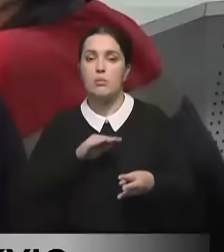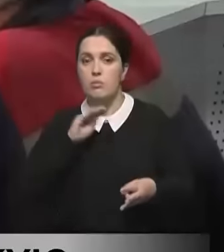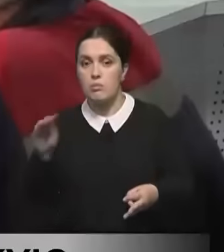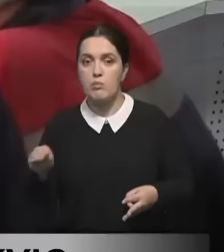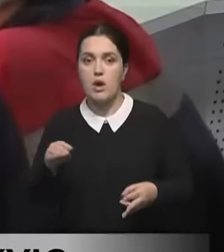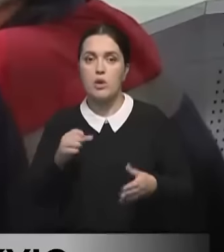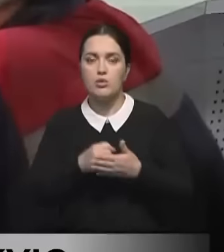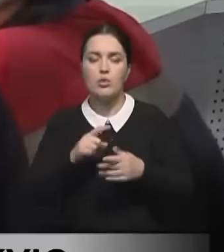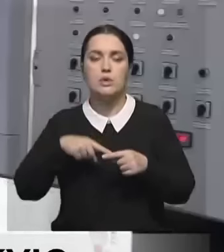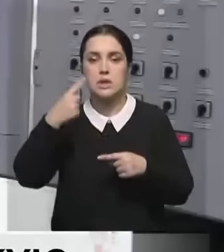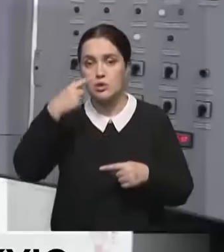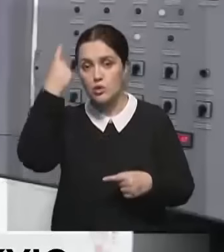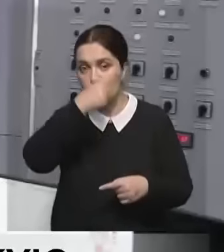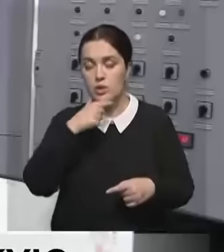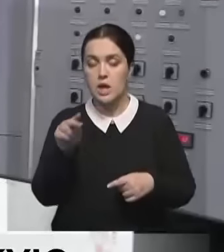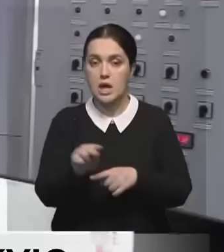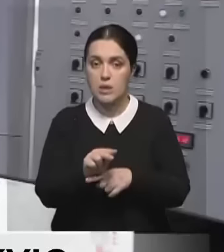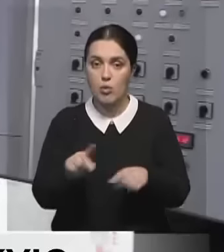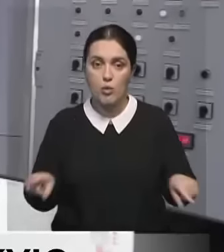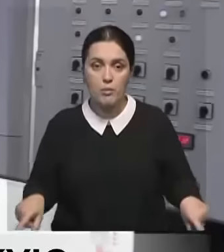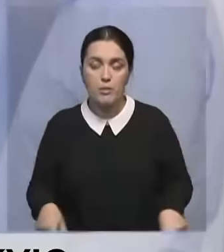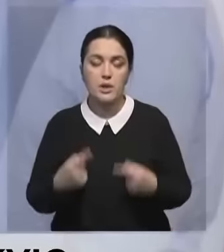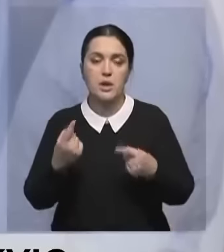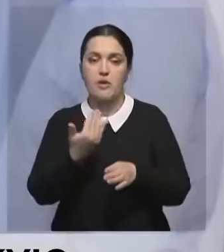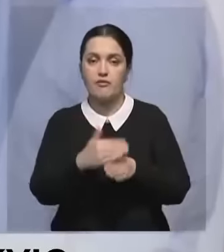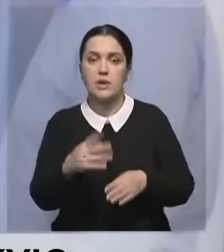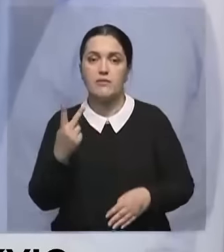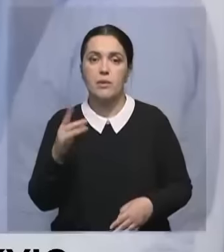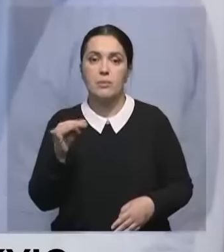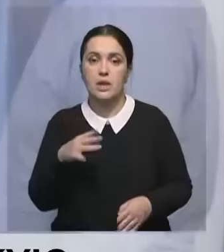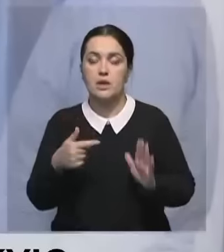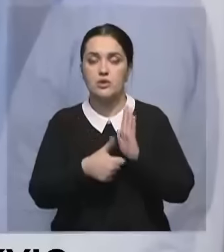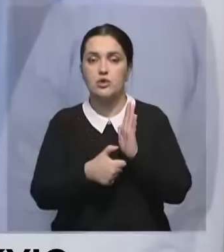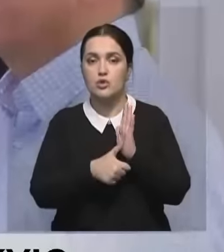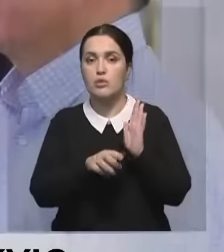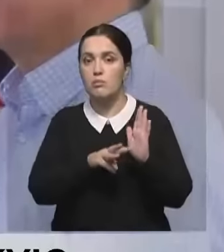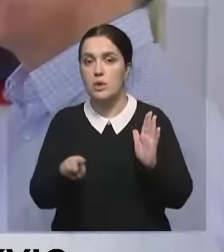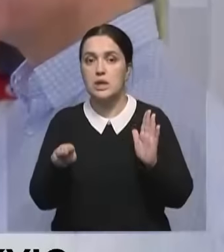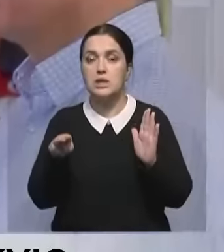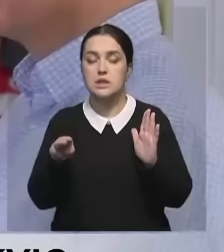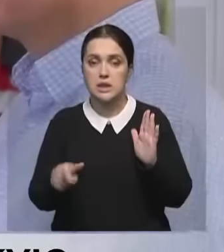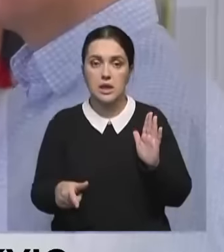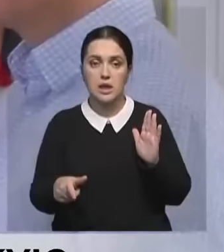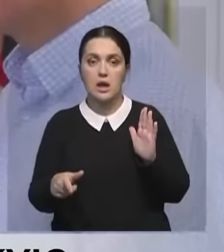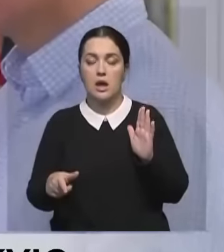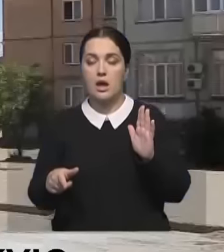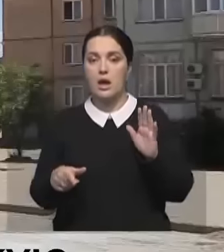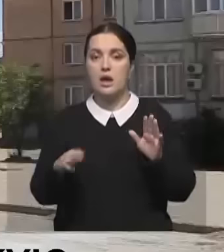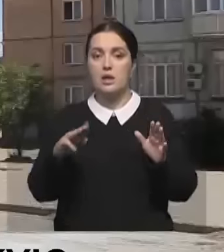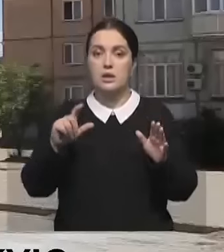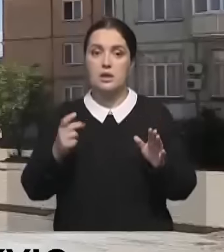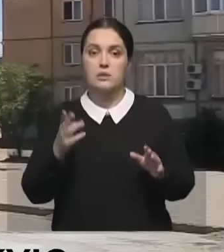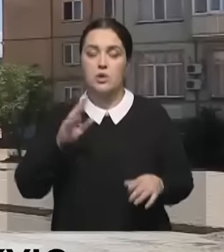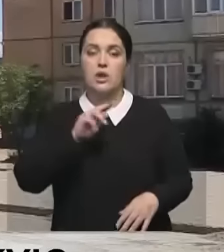к концу следующего года. На ремонт и модернизацию оборудования станции выделено 2 миллиарда 600 миллионов тенге. К началу отопительного сезона ТЭЦ будет